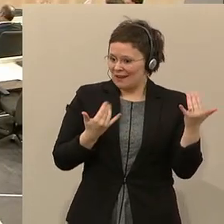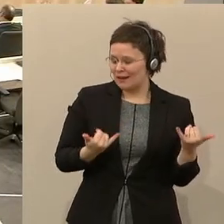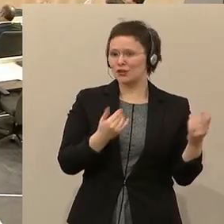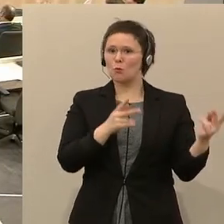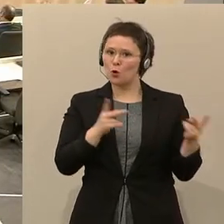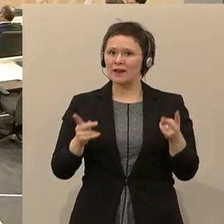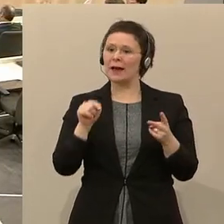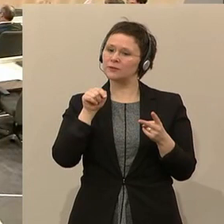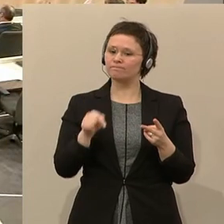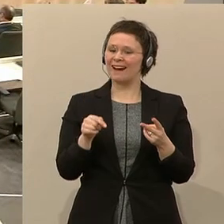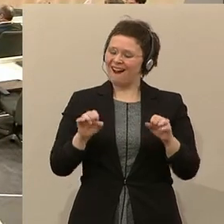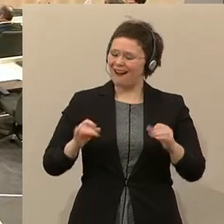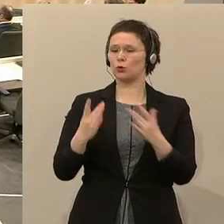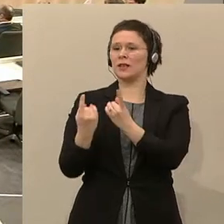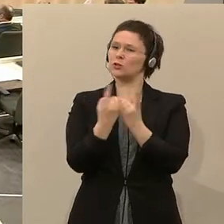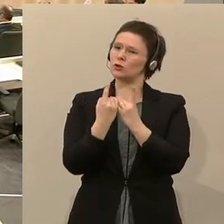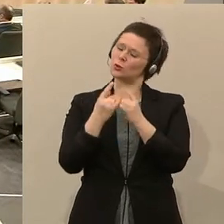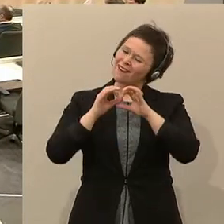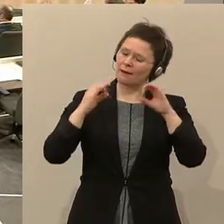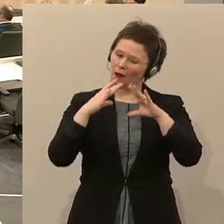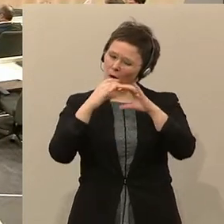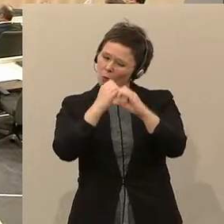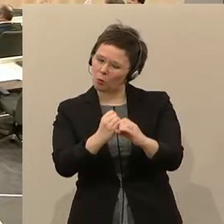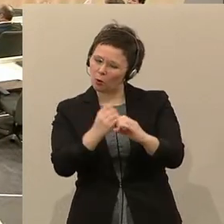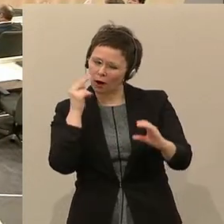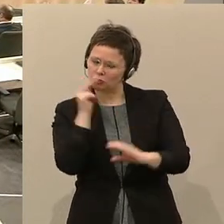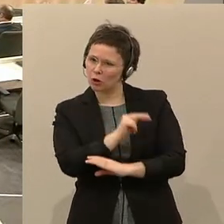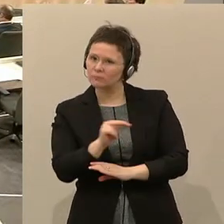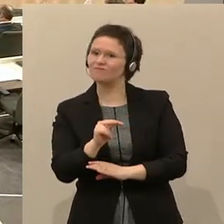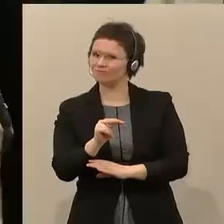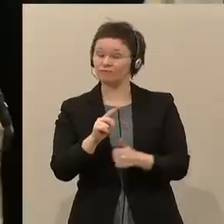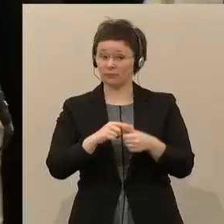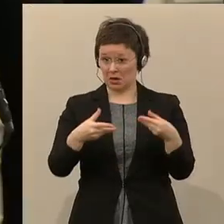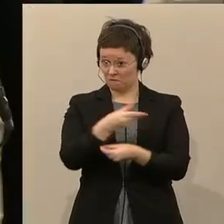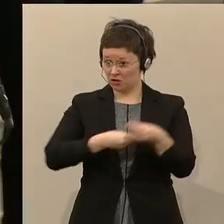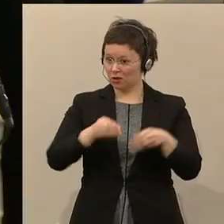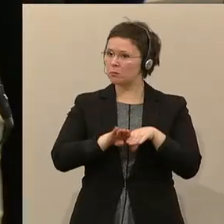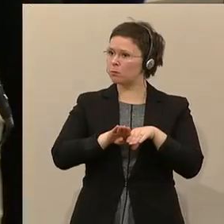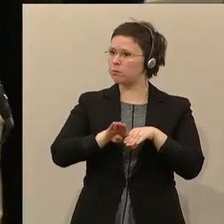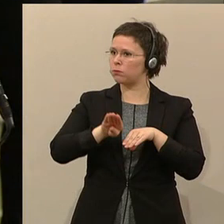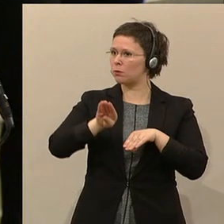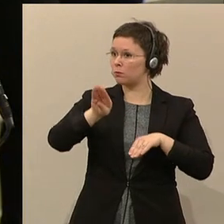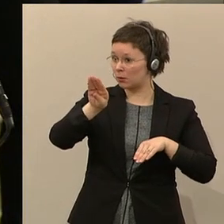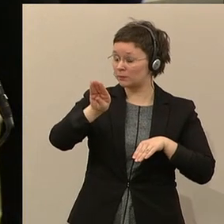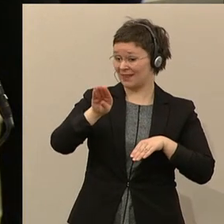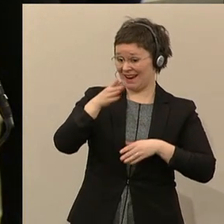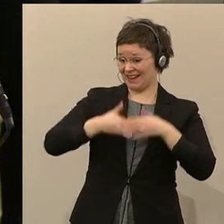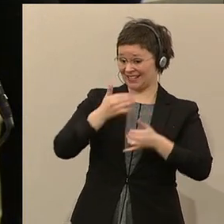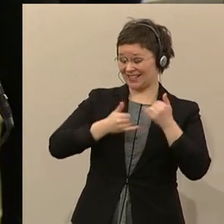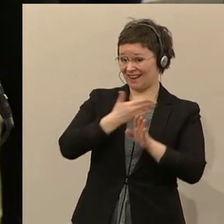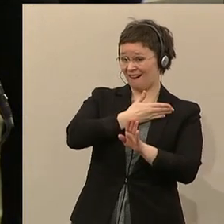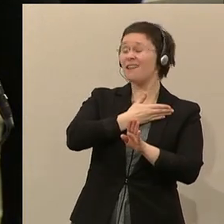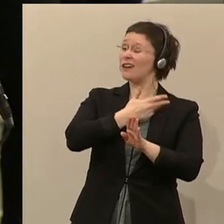betrachten. Die Wirtschaft boomt. Wir hatten ein Wirtschaftswachstum von rund 3 Prozent im letzten Jahr.